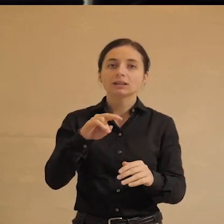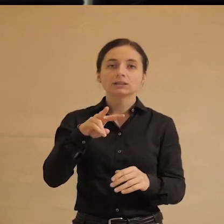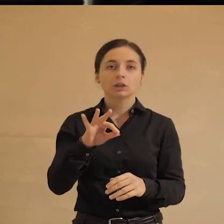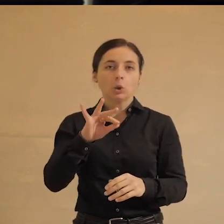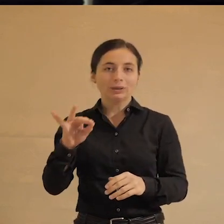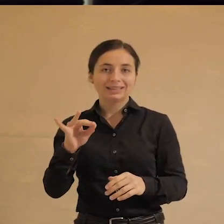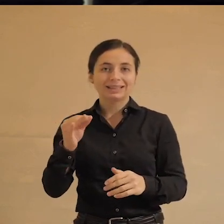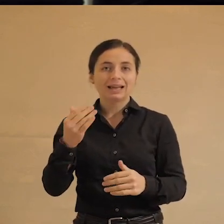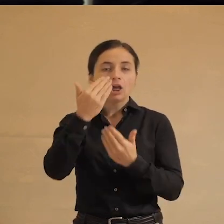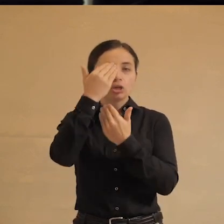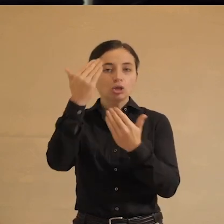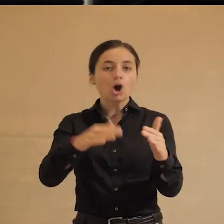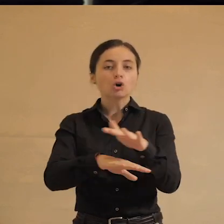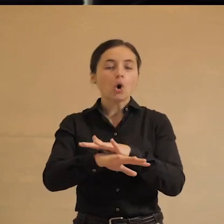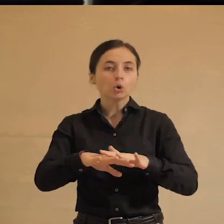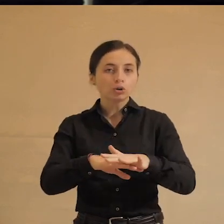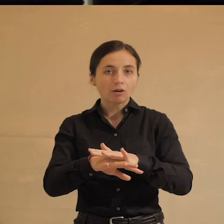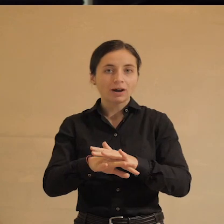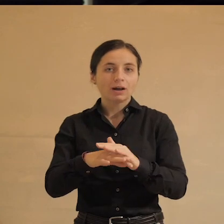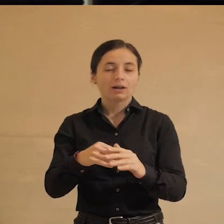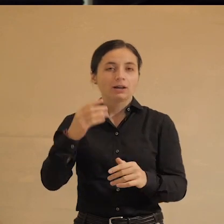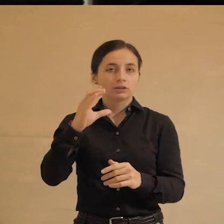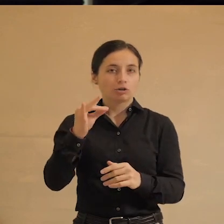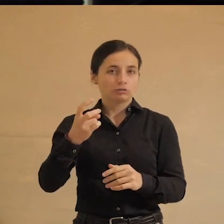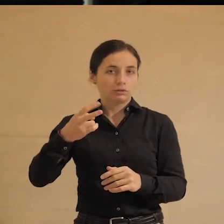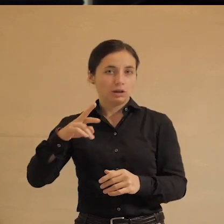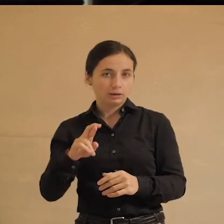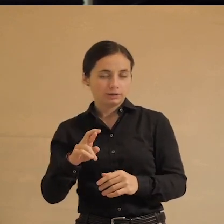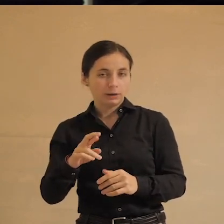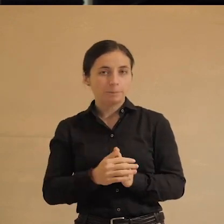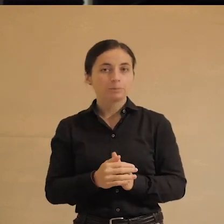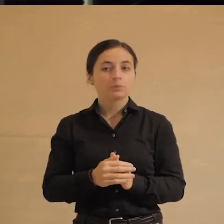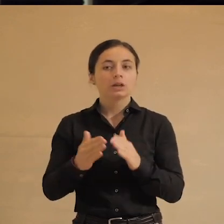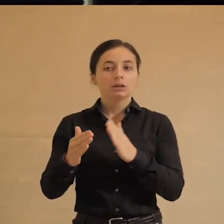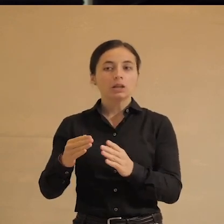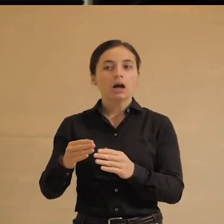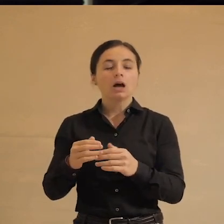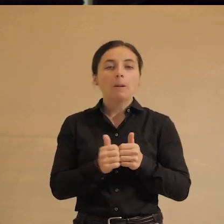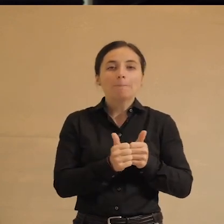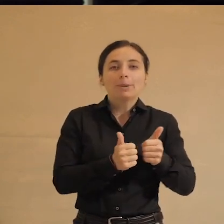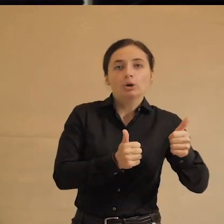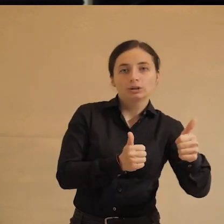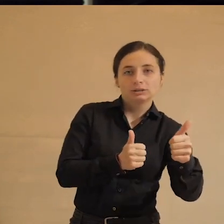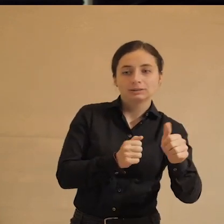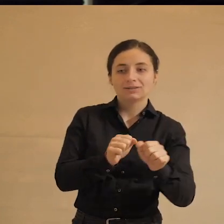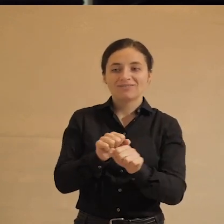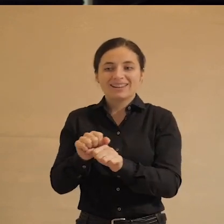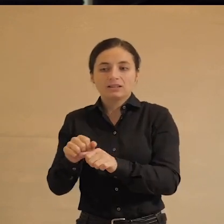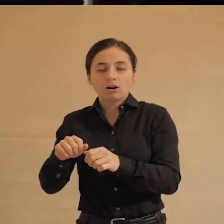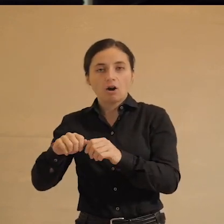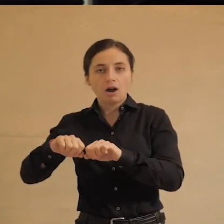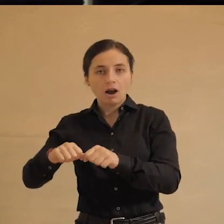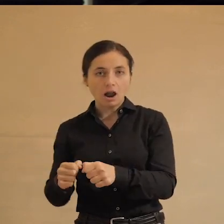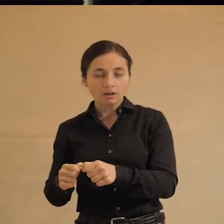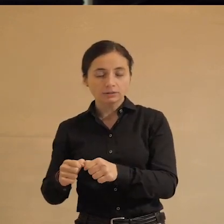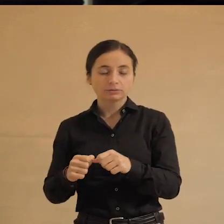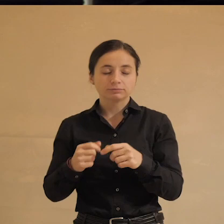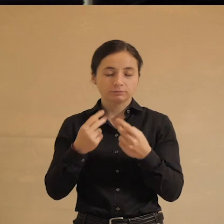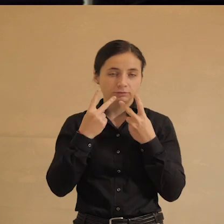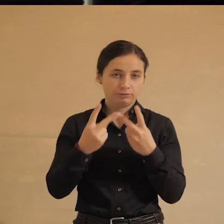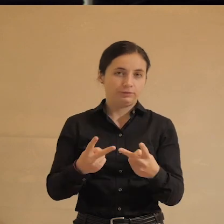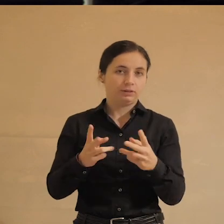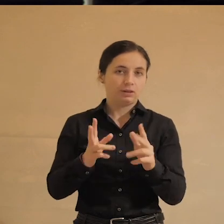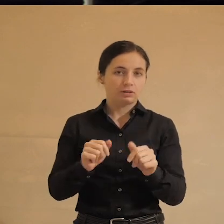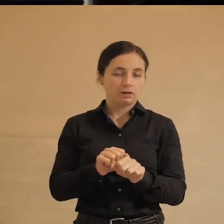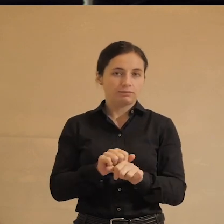народного сознания. Старое разделение на прогрессистов и ретроградов, в общем, рассыпается на наших глазах. Это очень интересно. Возможно,